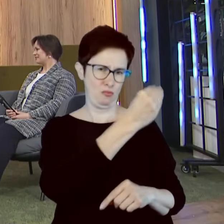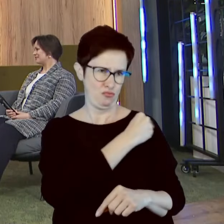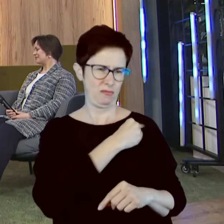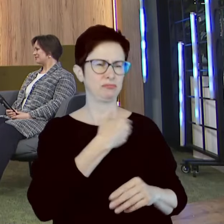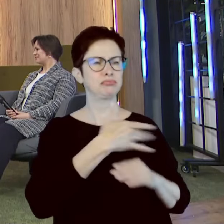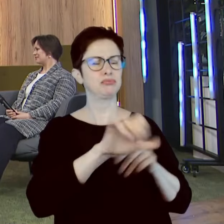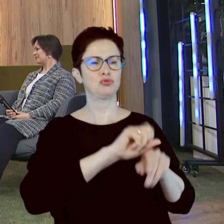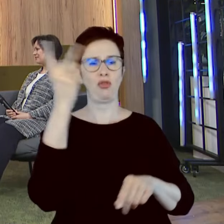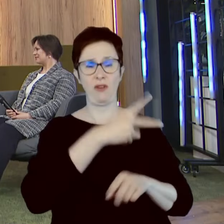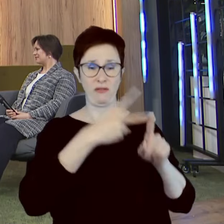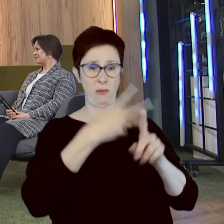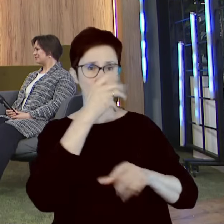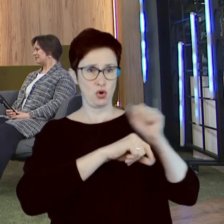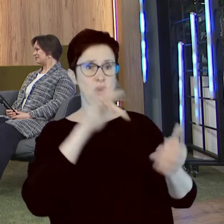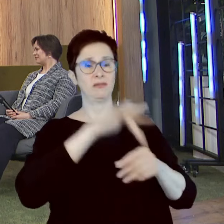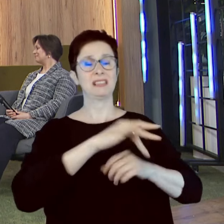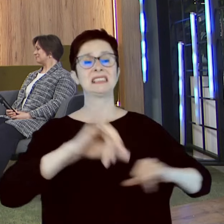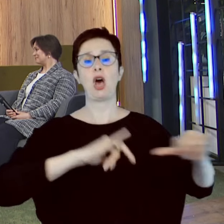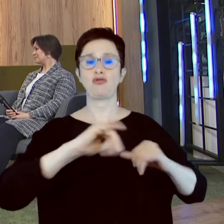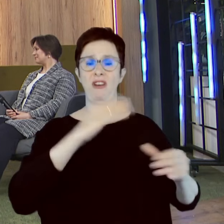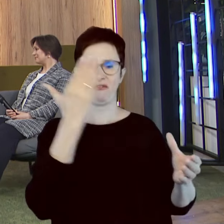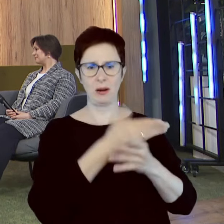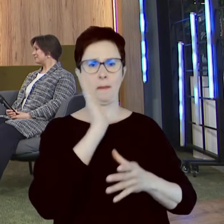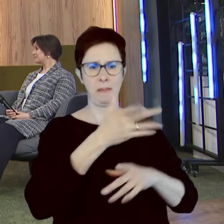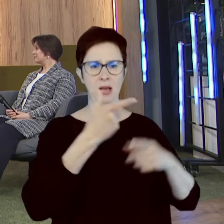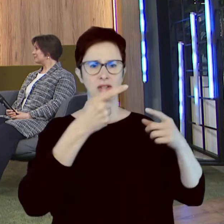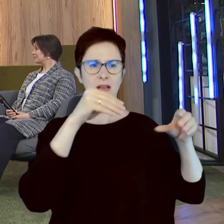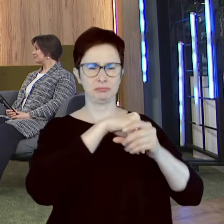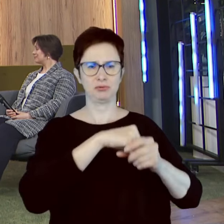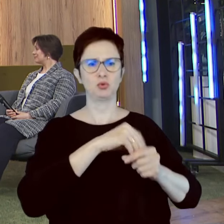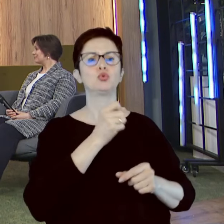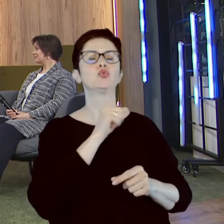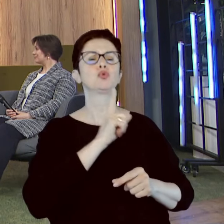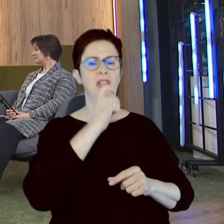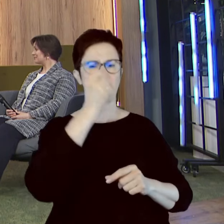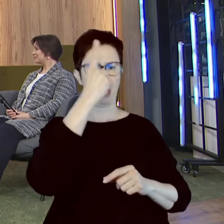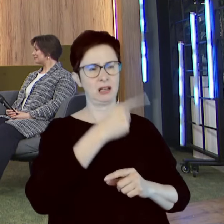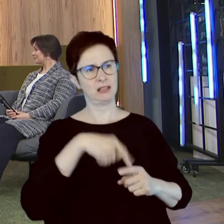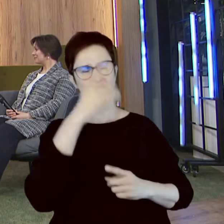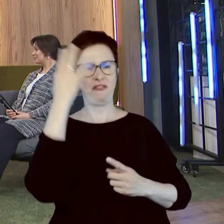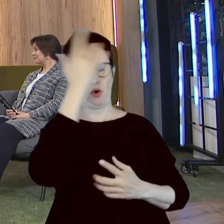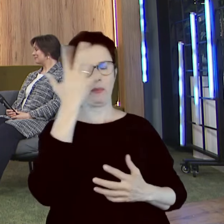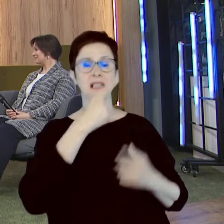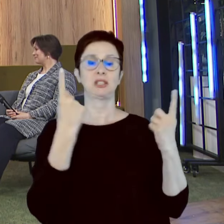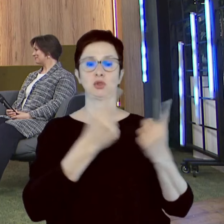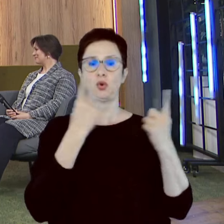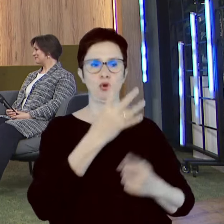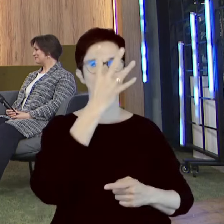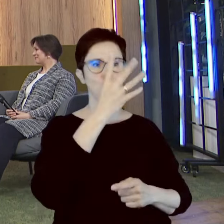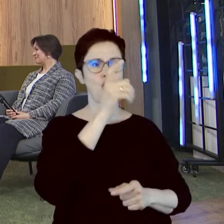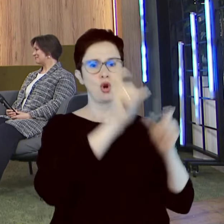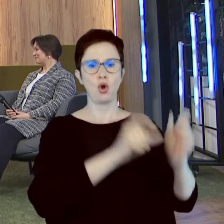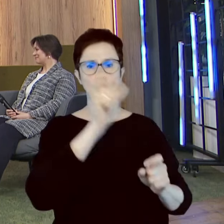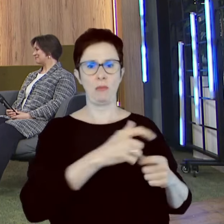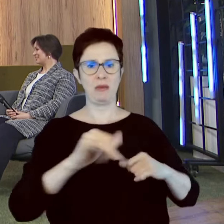roku w zarządach firm będzie zasiadała sztuczna inteligencja. I wyobraźmy sobie sytuację czterech członków zarządu i sztuczna